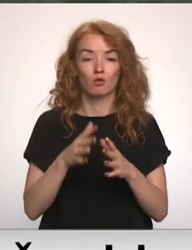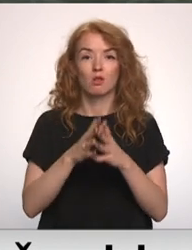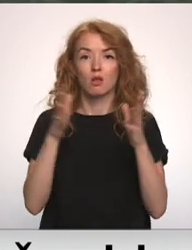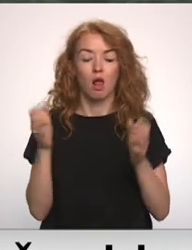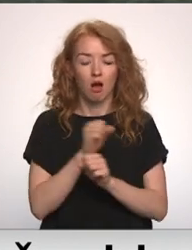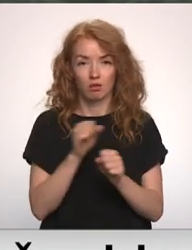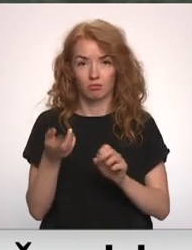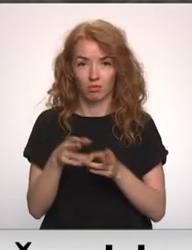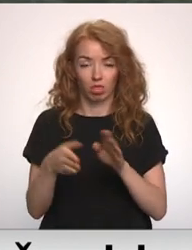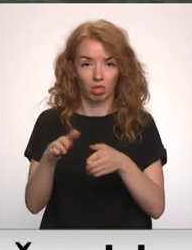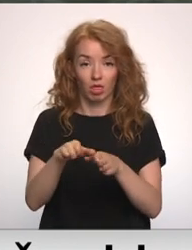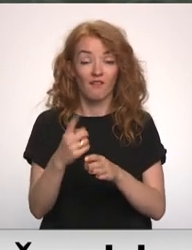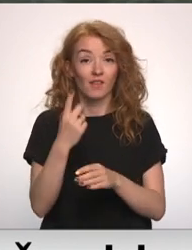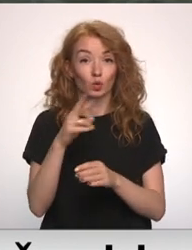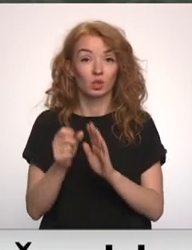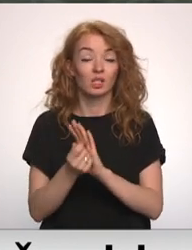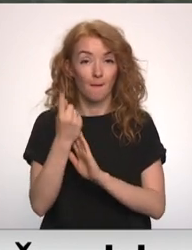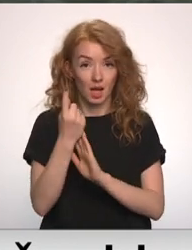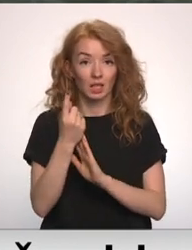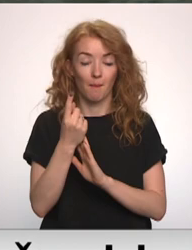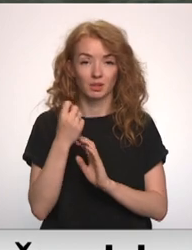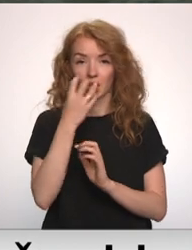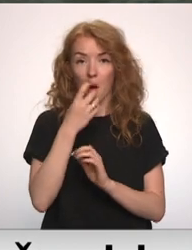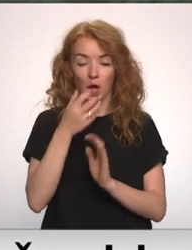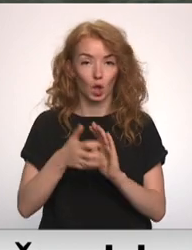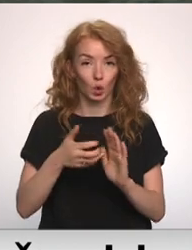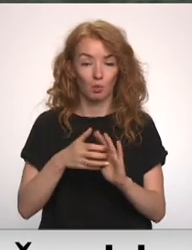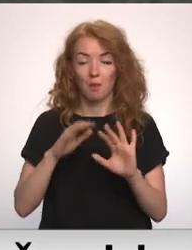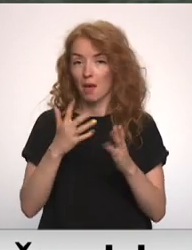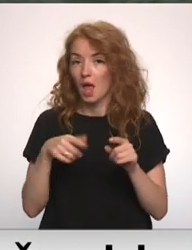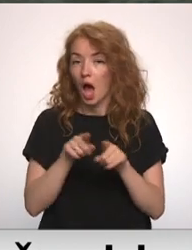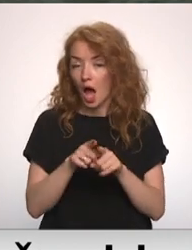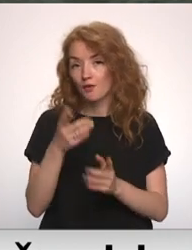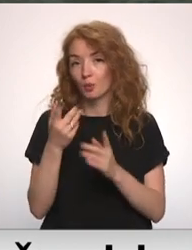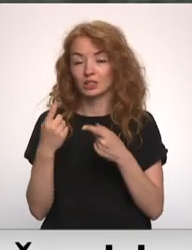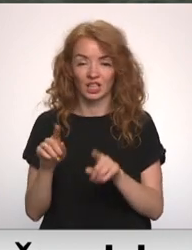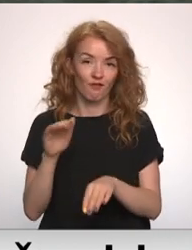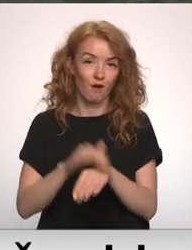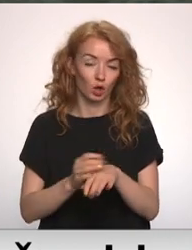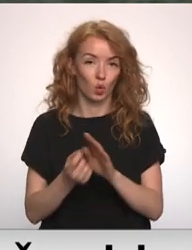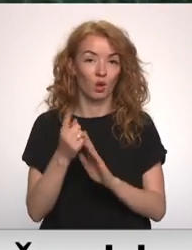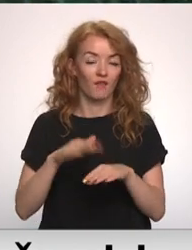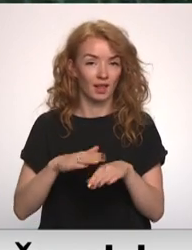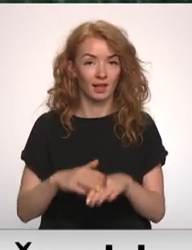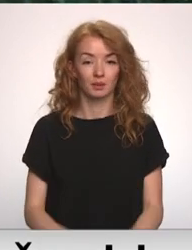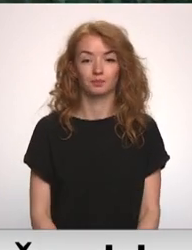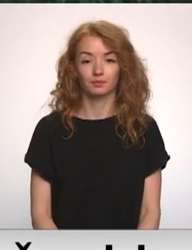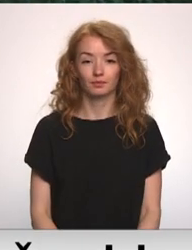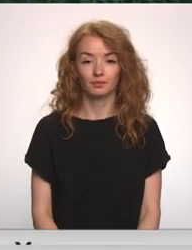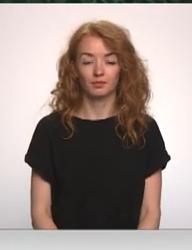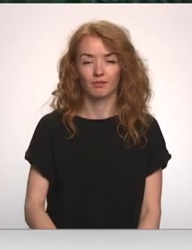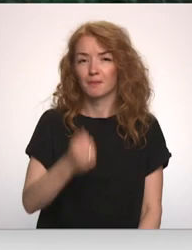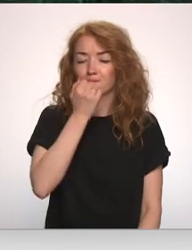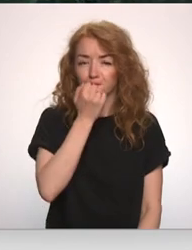izmiršana. Viens no cēloņiem iespējamais skābakļa trūkums, taču netiek izslēgt arī citi faktori. Spiedīgs un